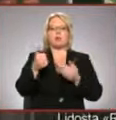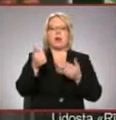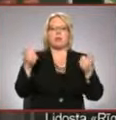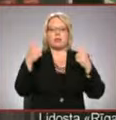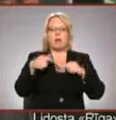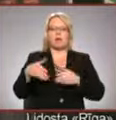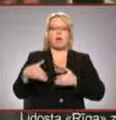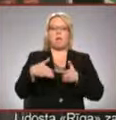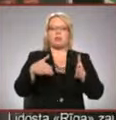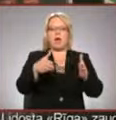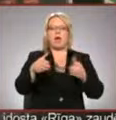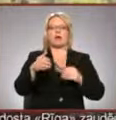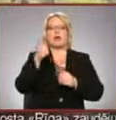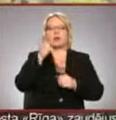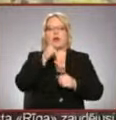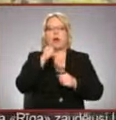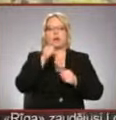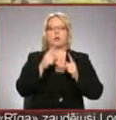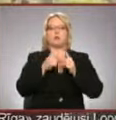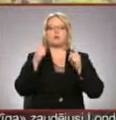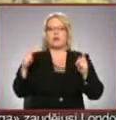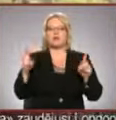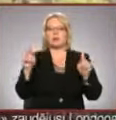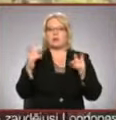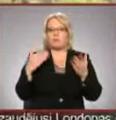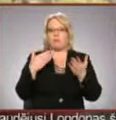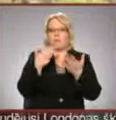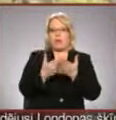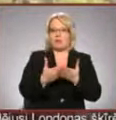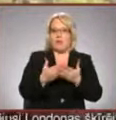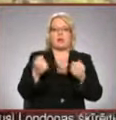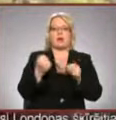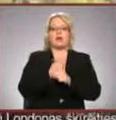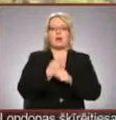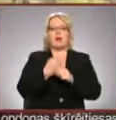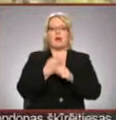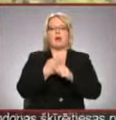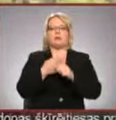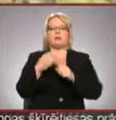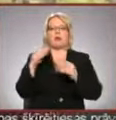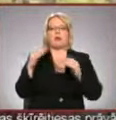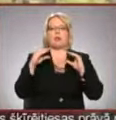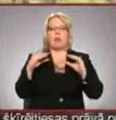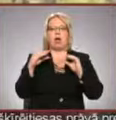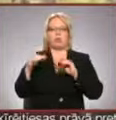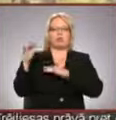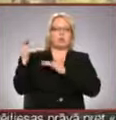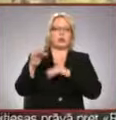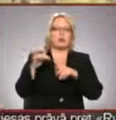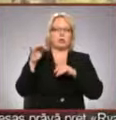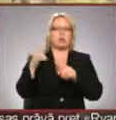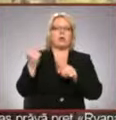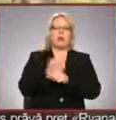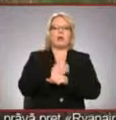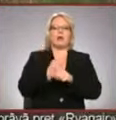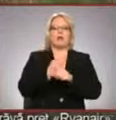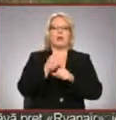takai katru sezonu ir ko piedāvāt, gan ledu skritumi, gan ieži.